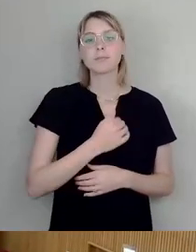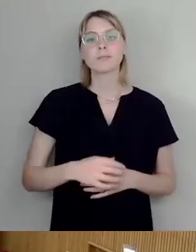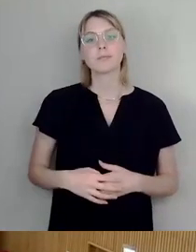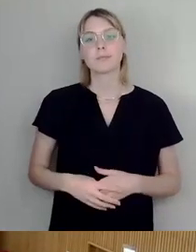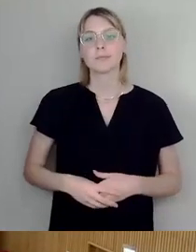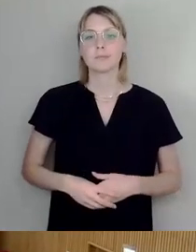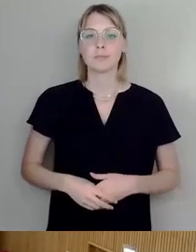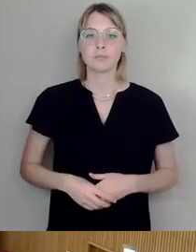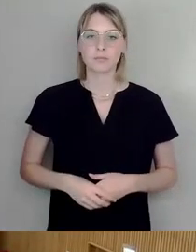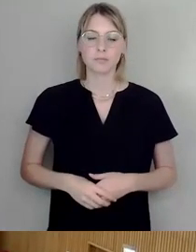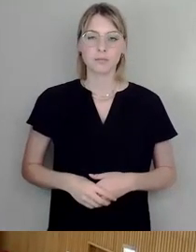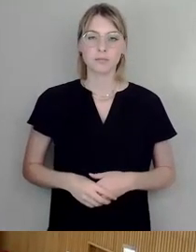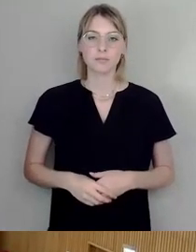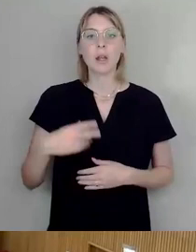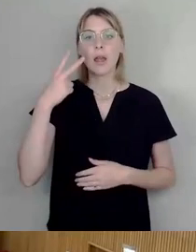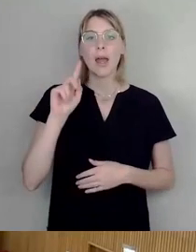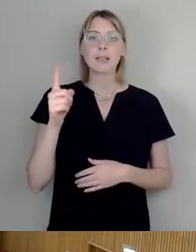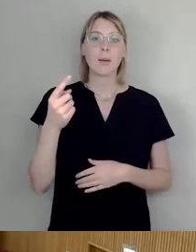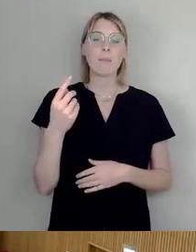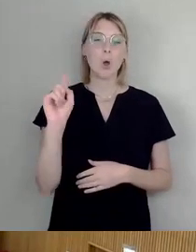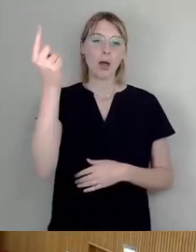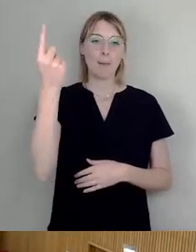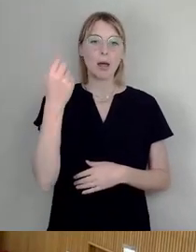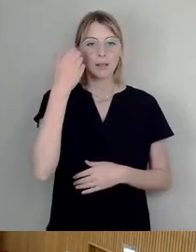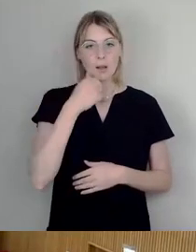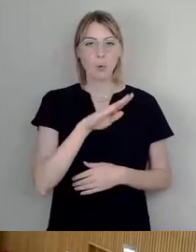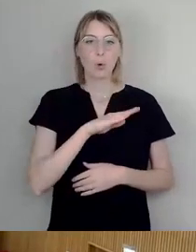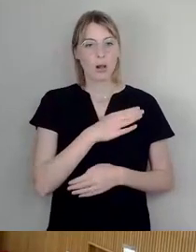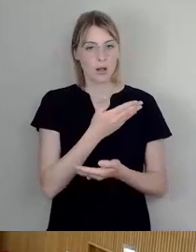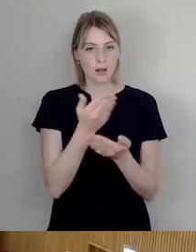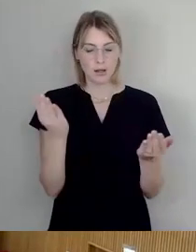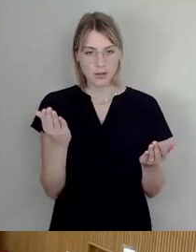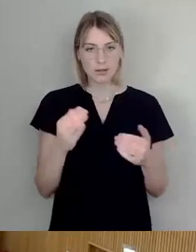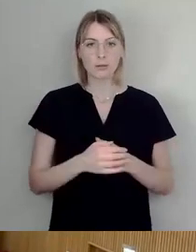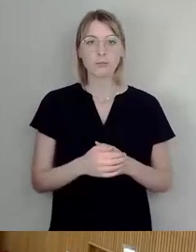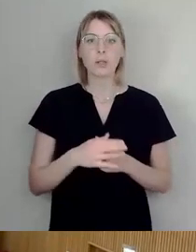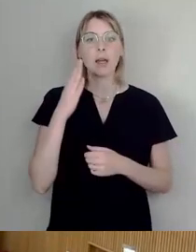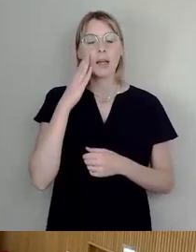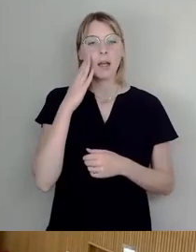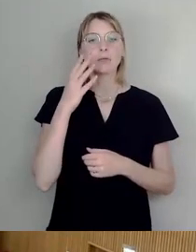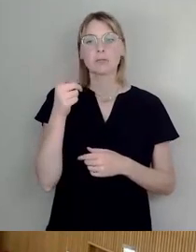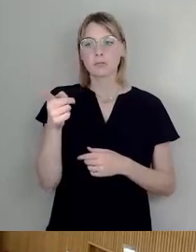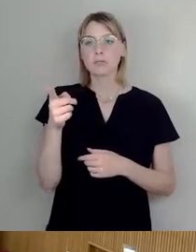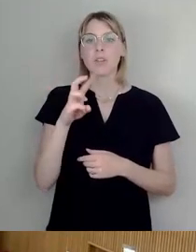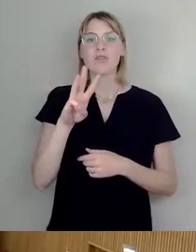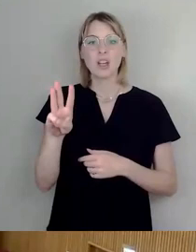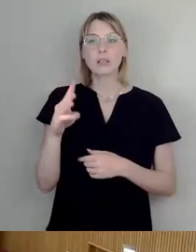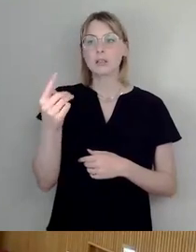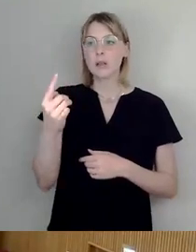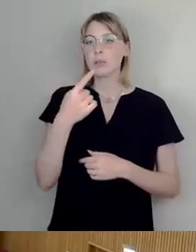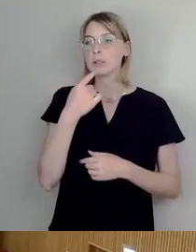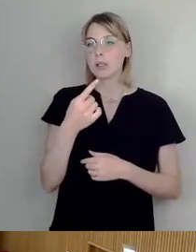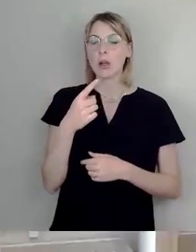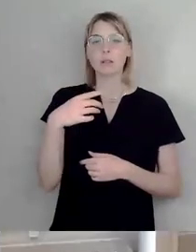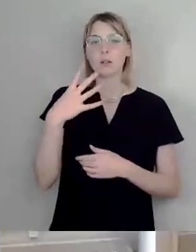Herr Erster Bürgermeister, liebe Kolleginnen und Kollegen, ich kann ganz wunderbar an Herrn Wirth anschließen, der sehr viel Richtiges gesagt hat. Ich möchte aber schon auch noch einmal